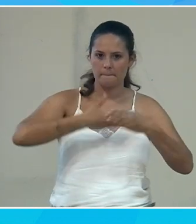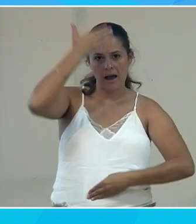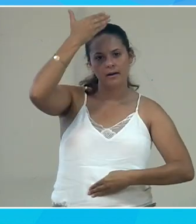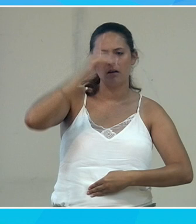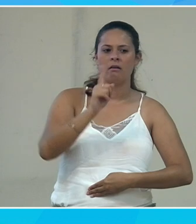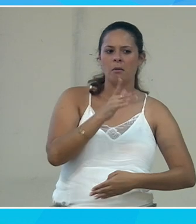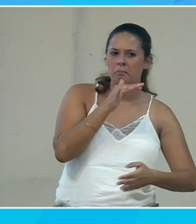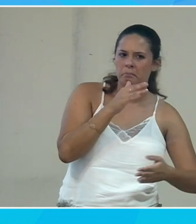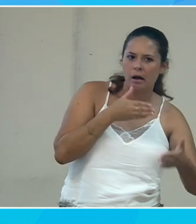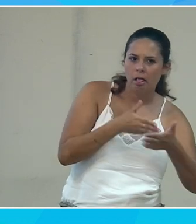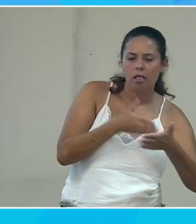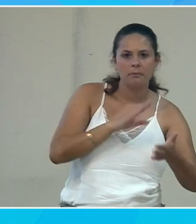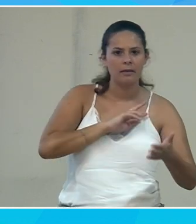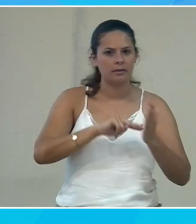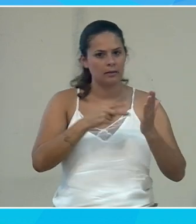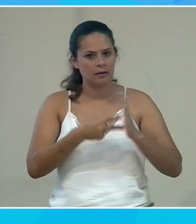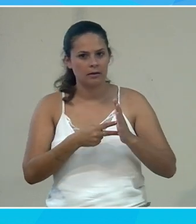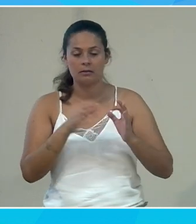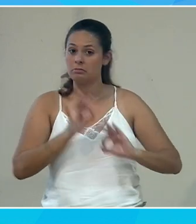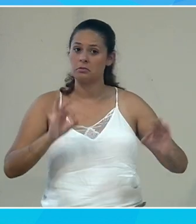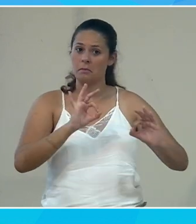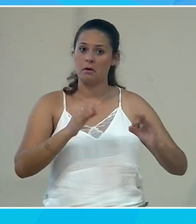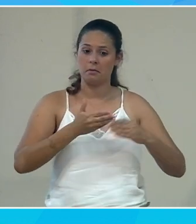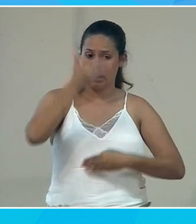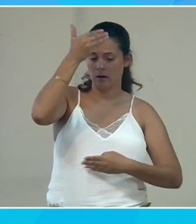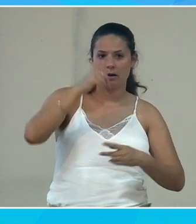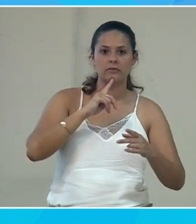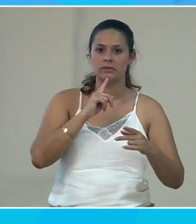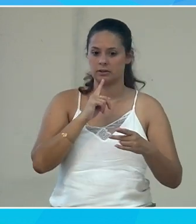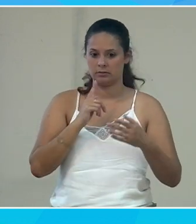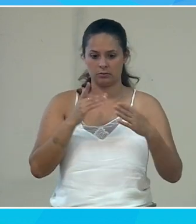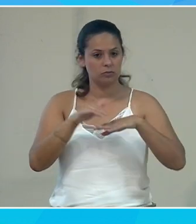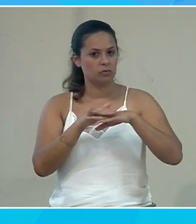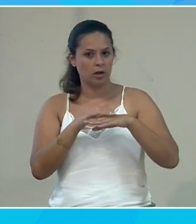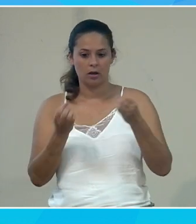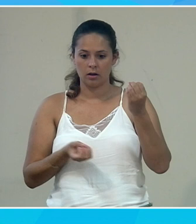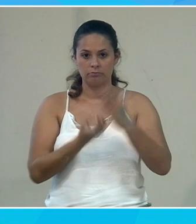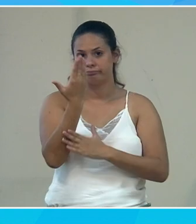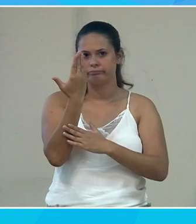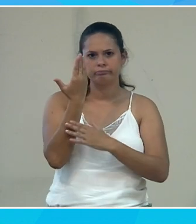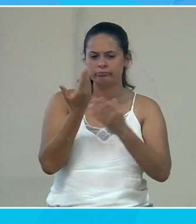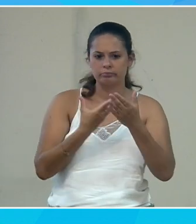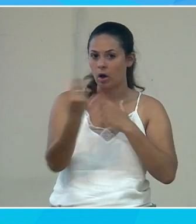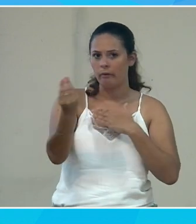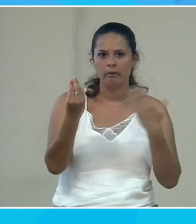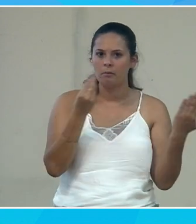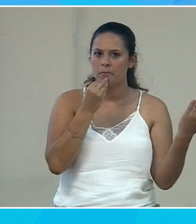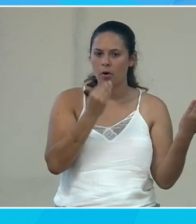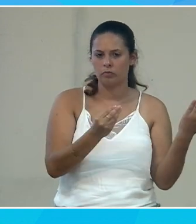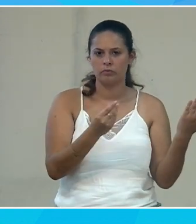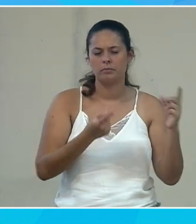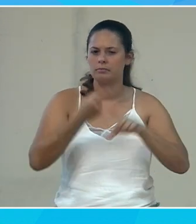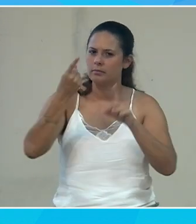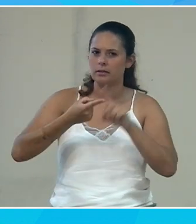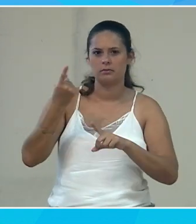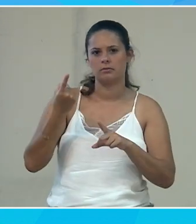non, c'est impossible techniquement de le faire. Finalement, pas de barrière mentale. Donc, les sujets d'innovation vont sortir de cette diversité. Donc, c'est particulièrement